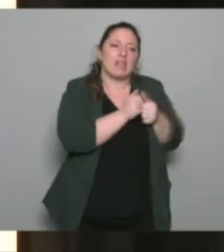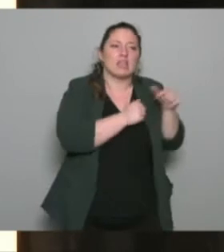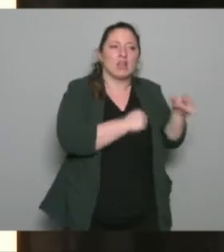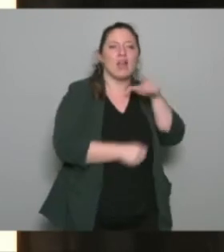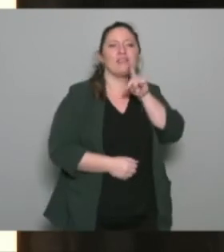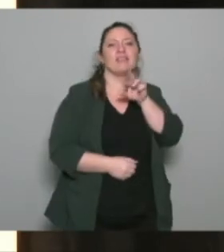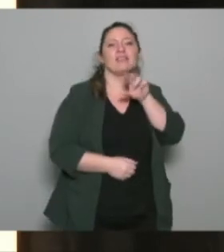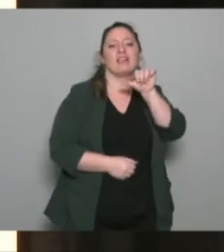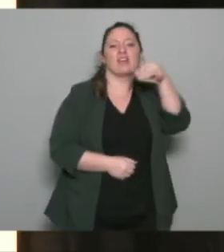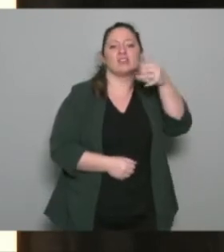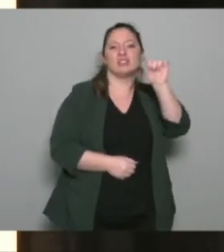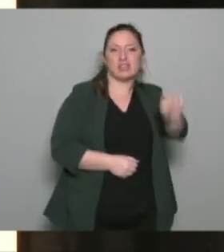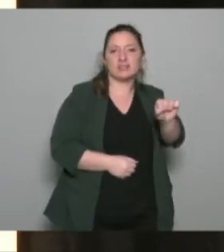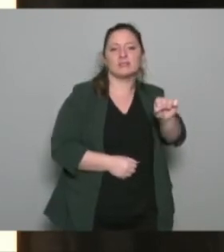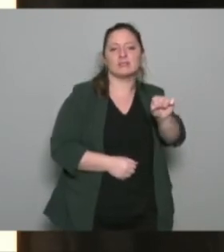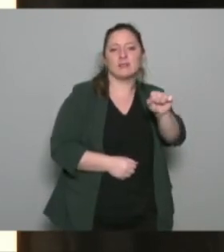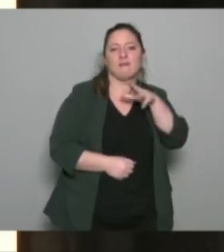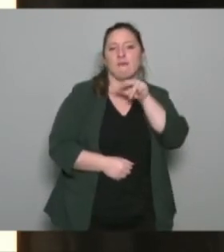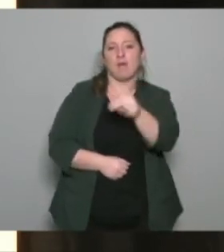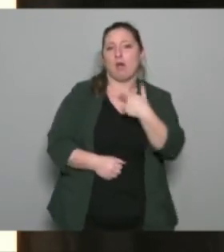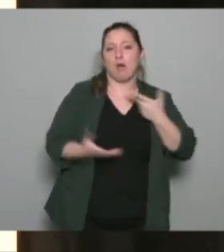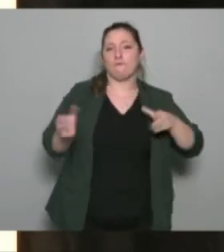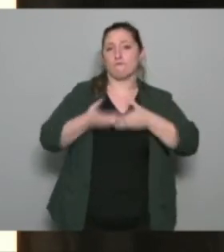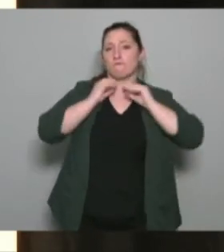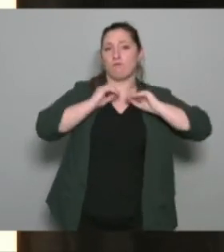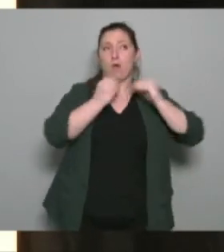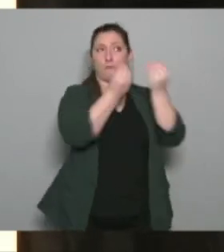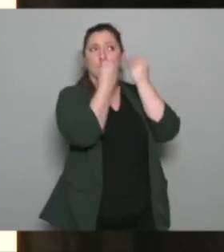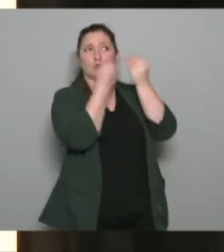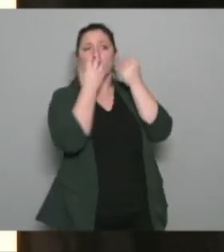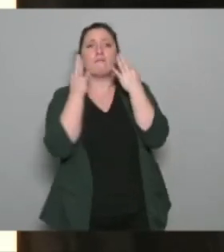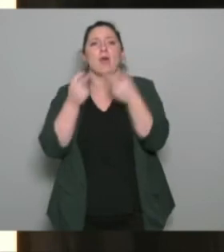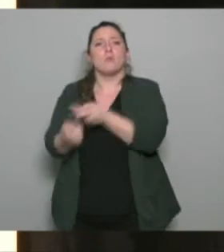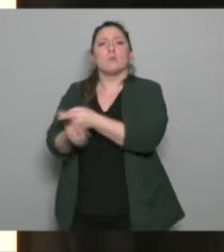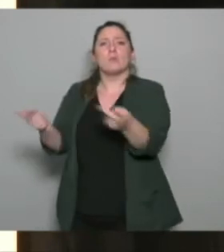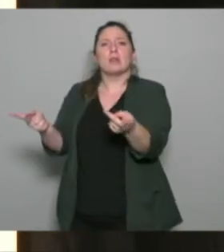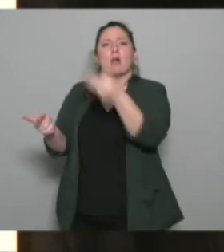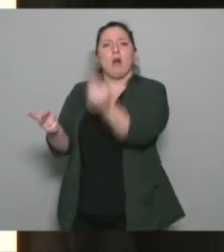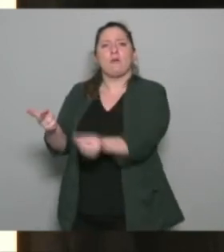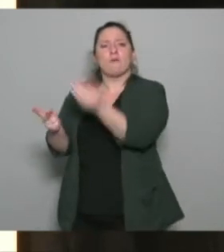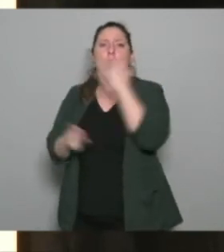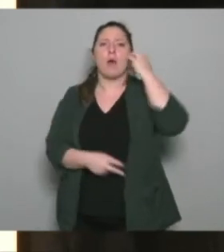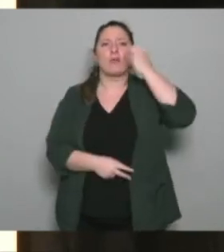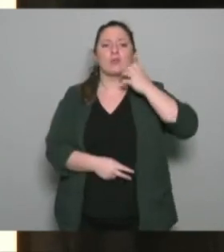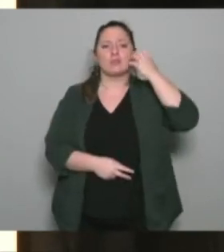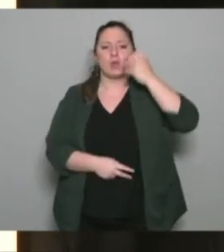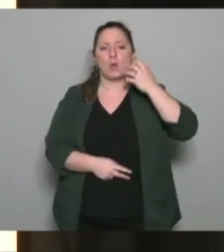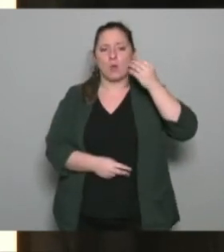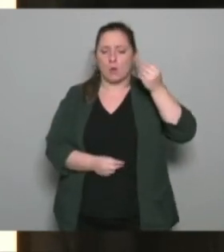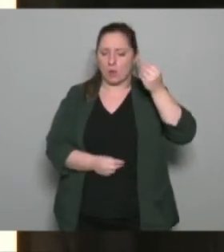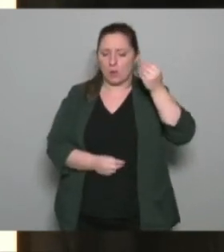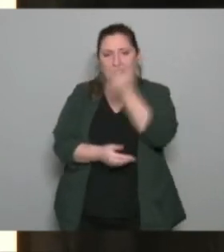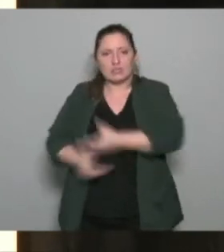DRAGES une formation sur l'accueil des publics des enfants et des adolescents des adolescents